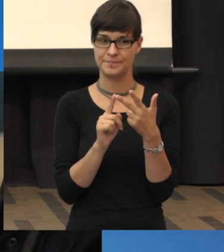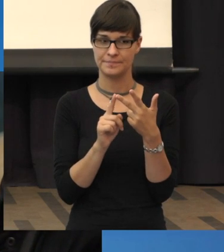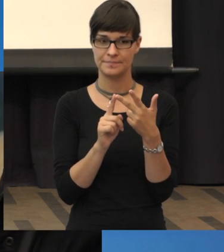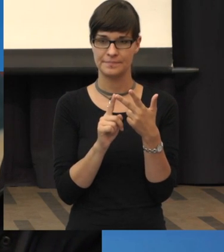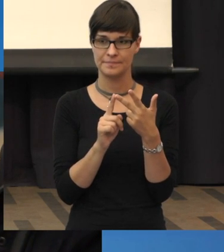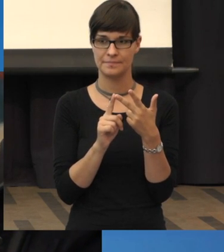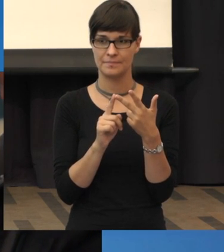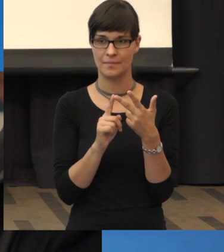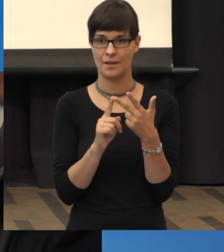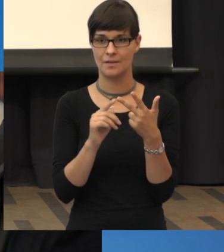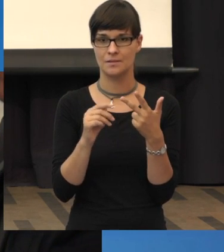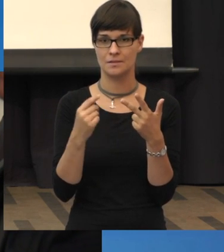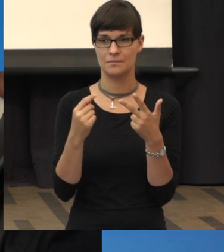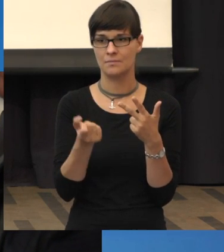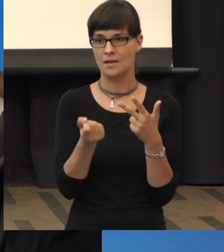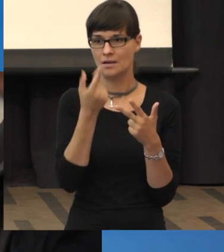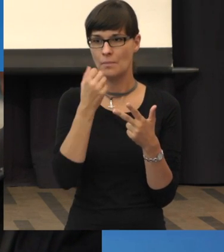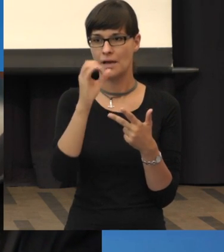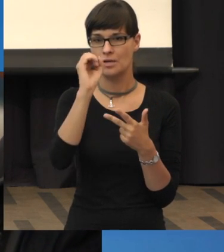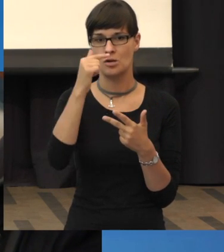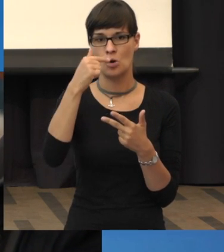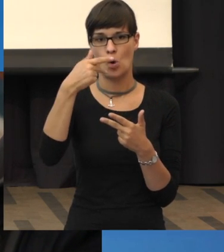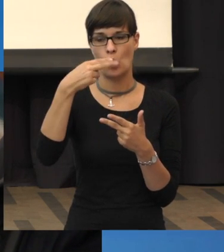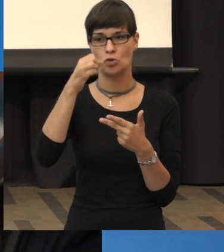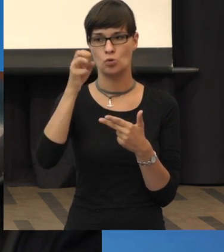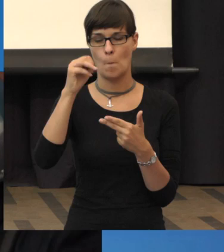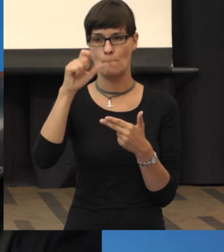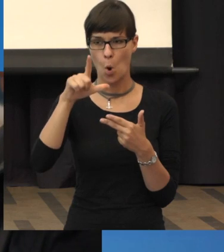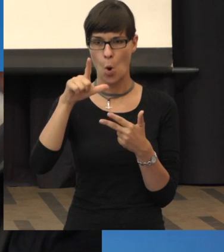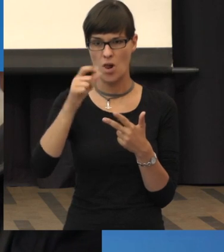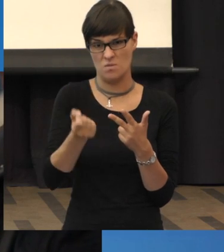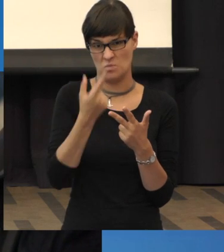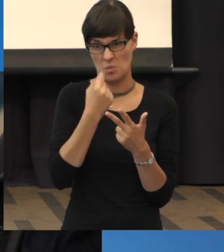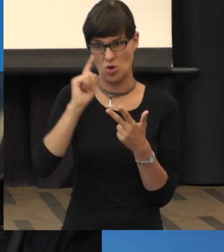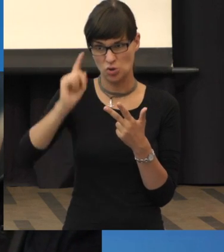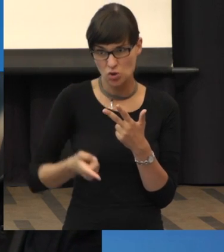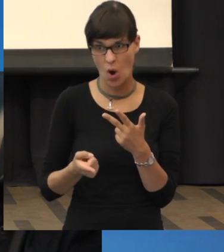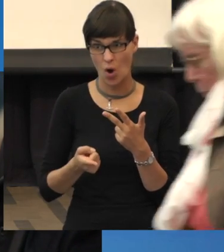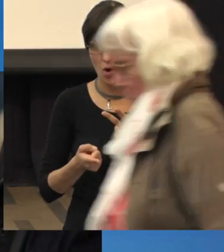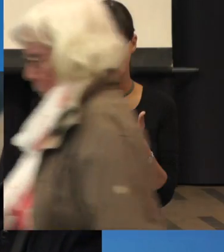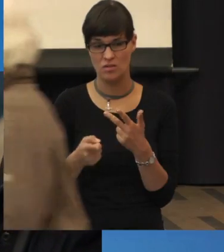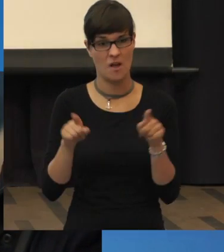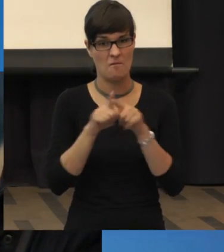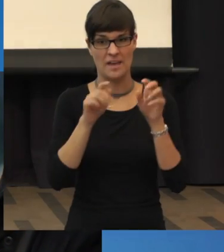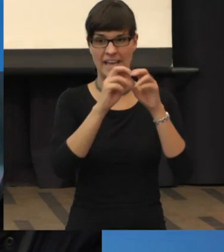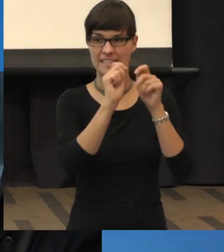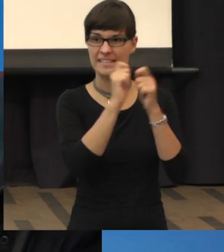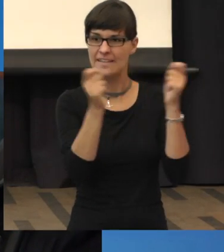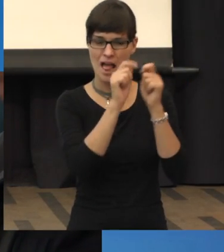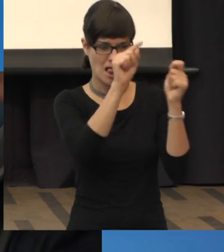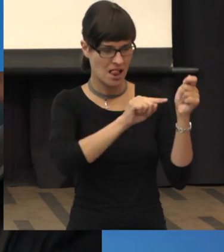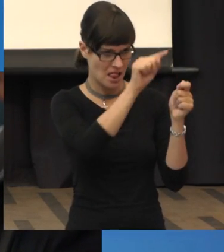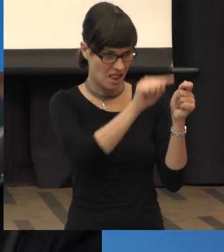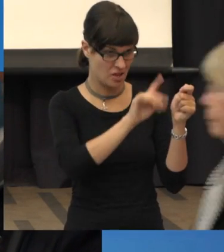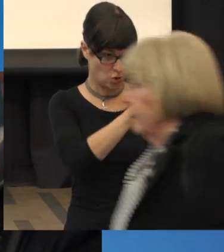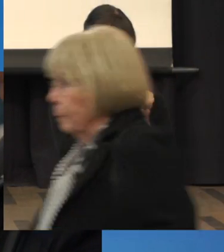das Orthomol, sollte man das nehmen nach Anwendung? Weil manche Stimmen sagen, das wäre zu hoch dosiert, dass man es auch